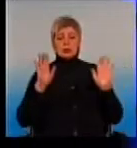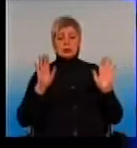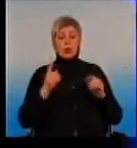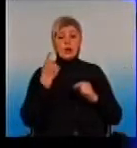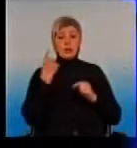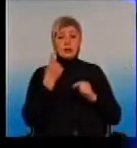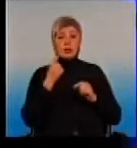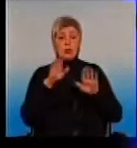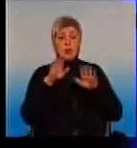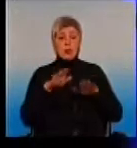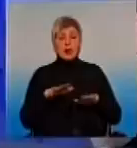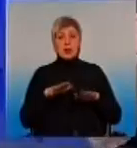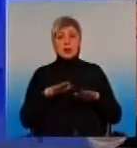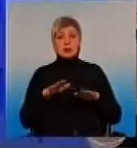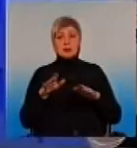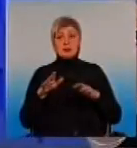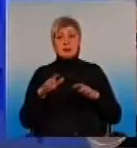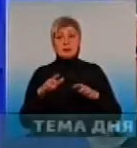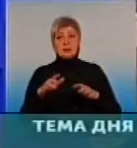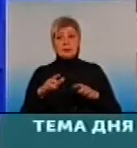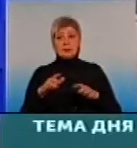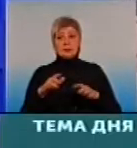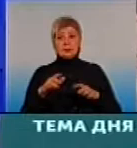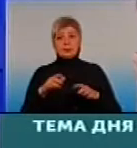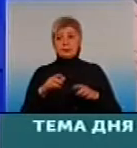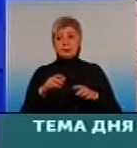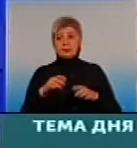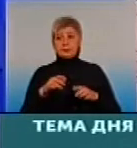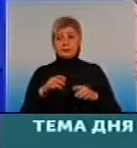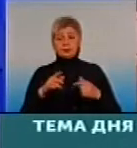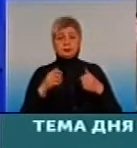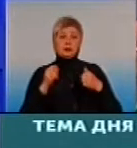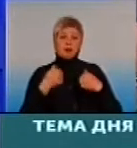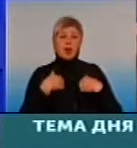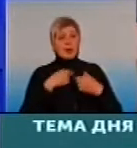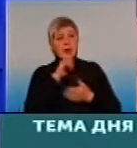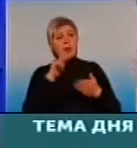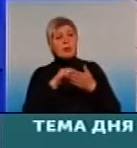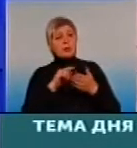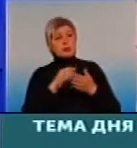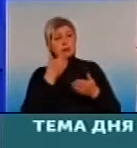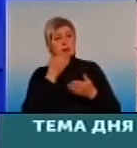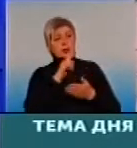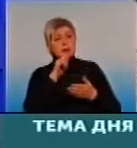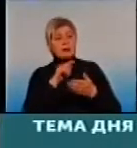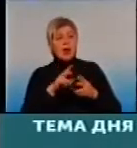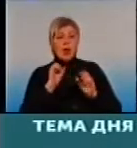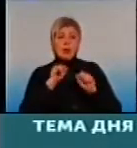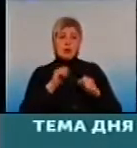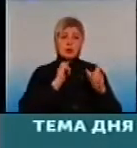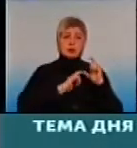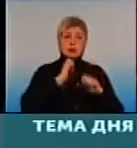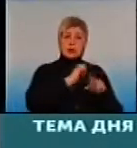виберете семейного врача. Або студентська поліклініка. Питання стосувалося, чи можу я в студентську поліклініку, чи можу я в поліклініку МВС?